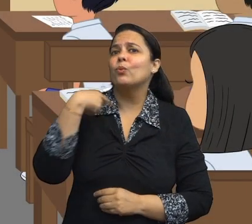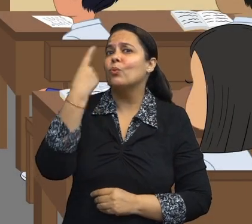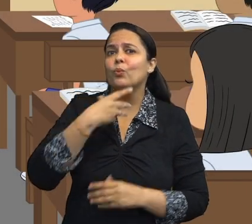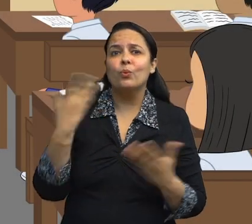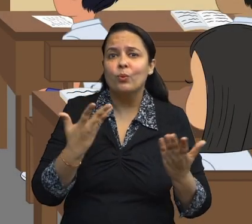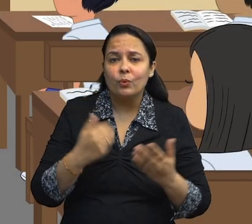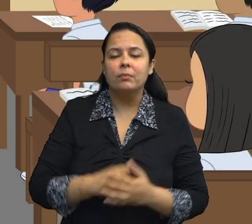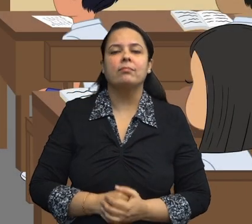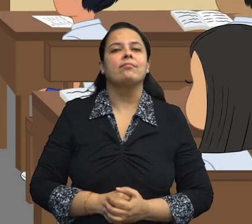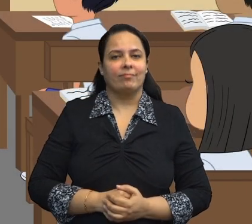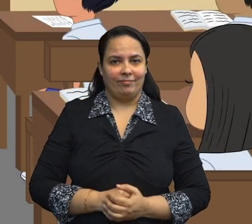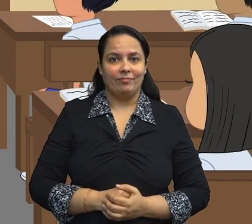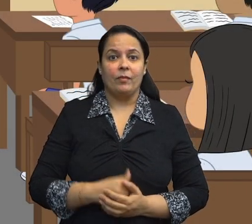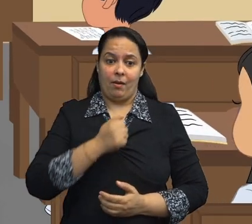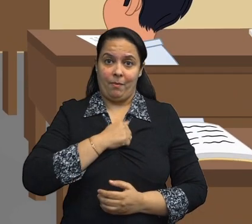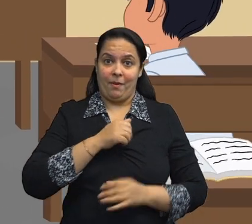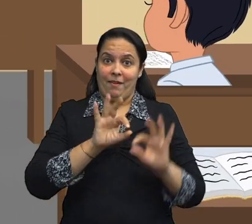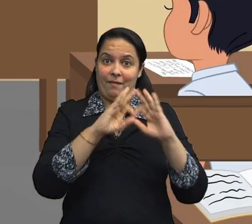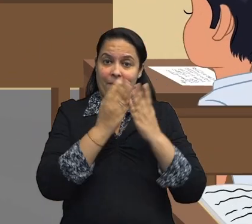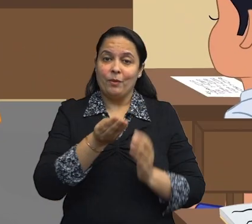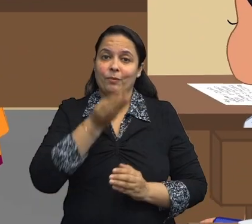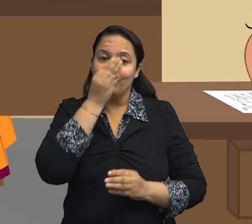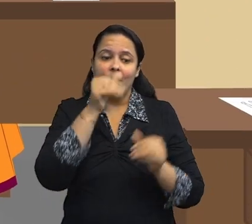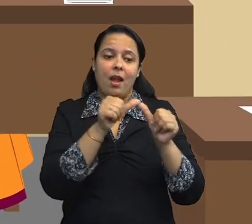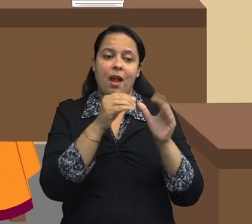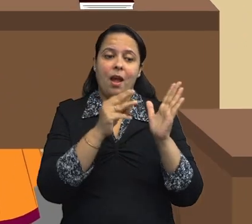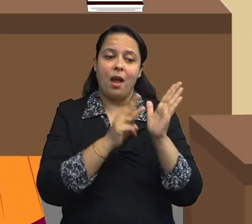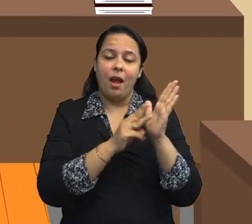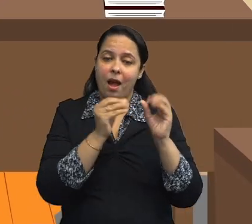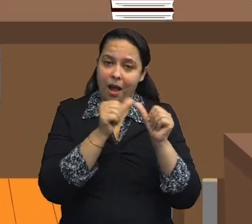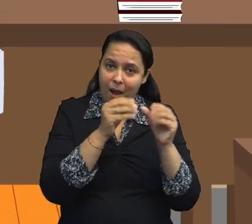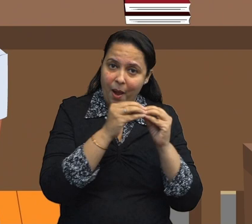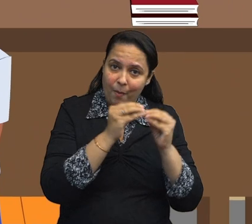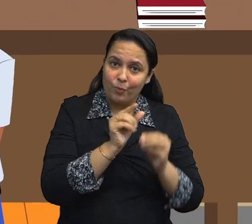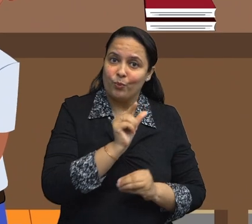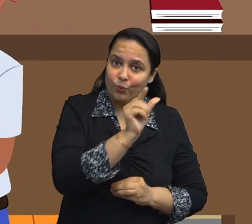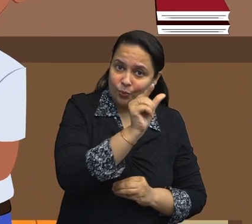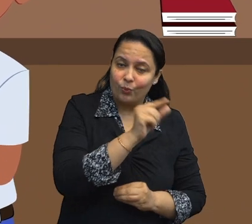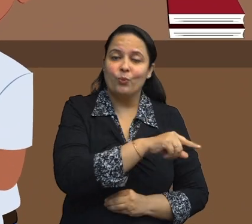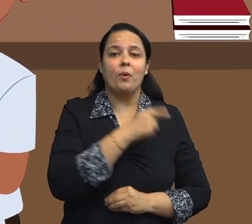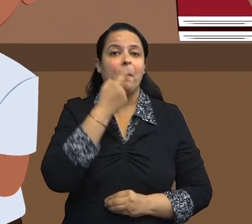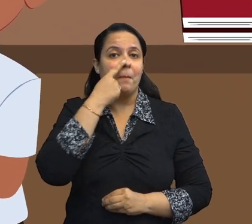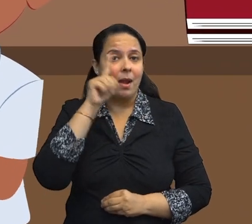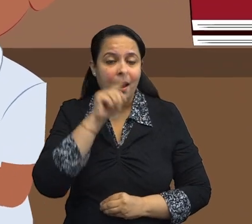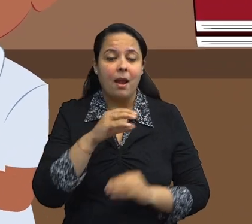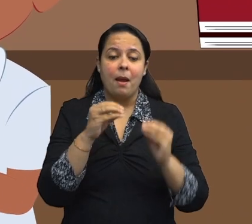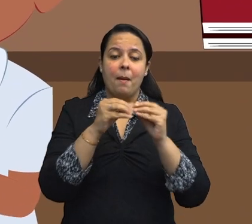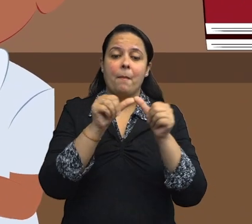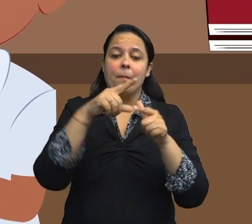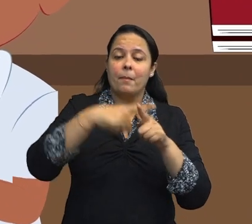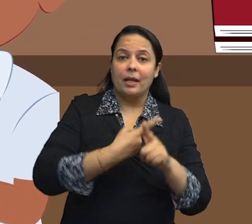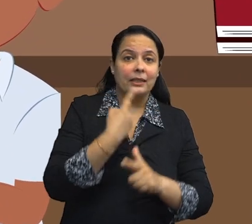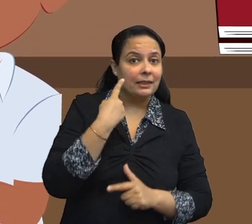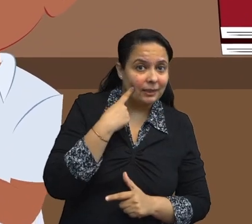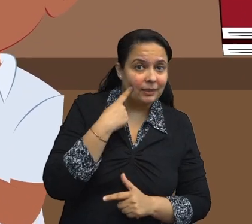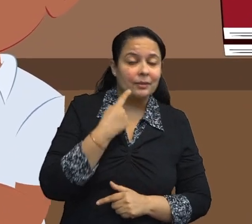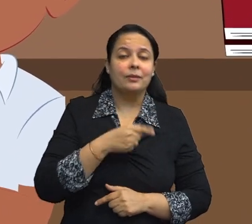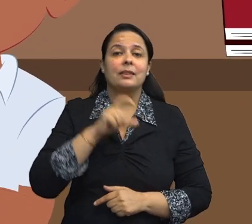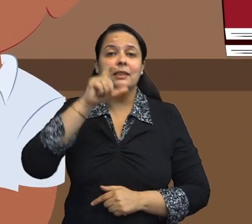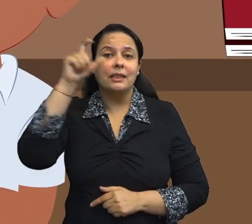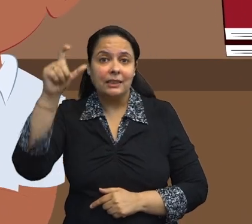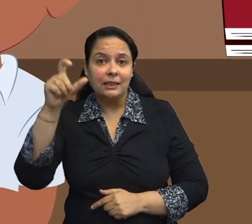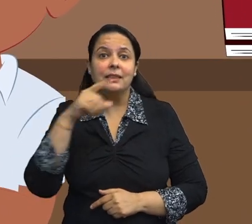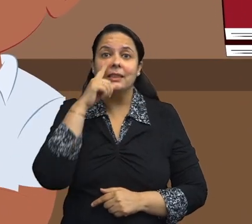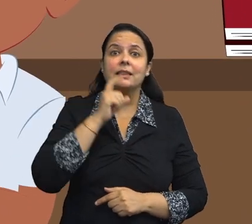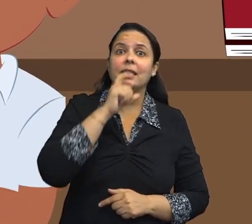मेरे परिवार में अब्बू, अम्मी, बाजी, फुपु, चाचा, चाची, ताया,